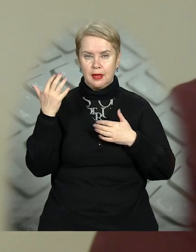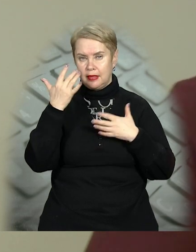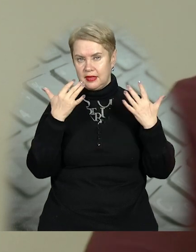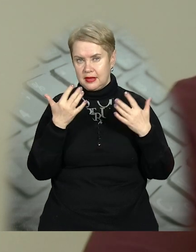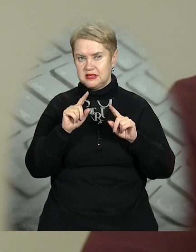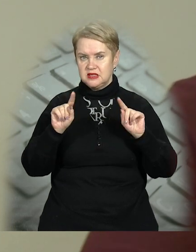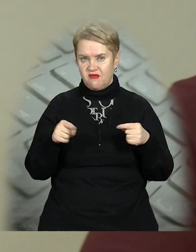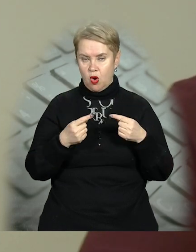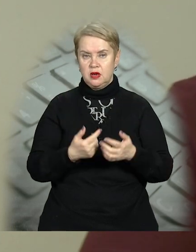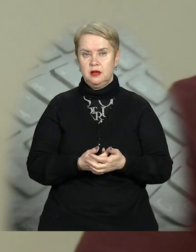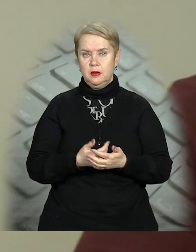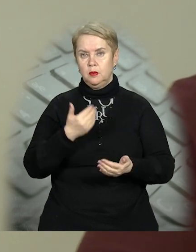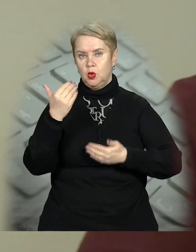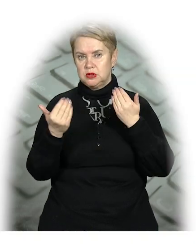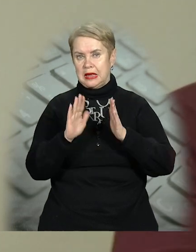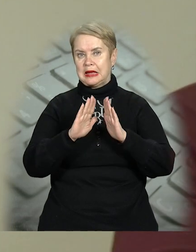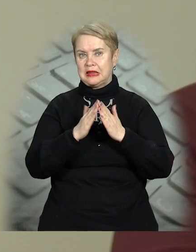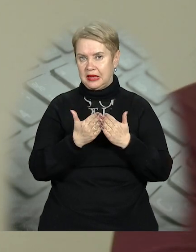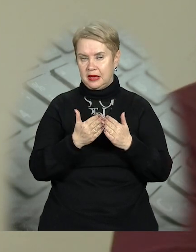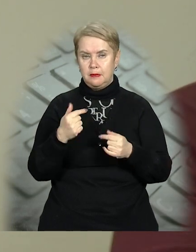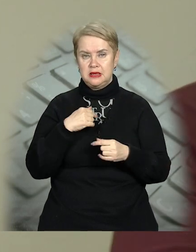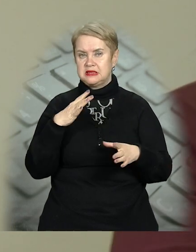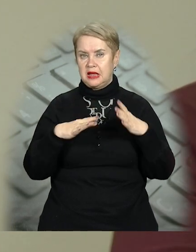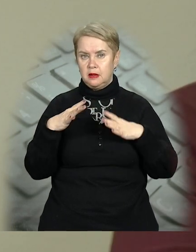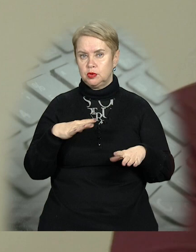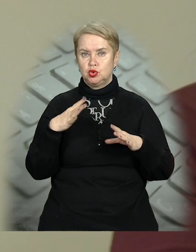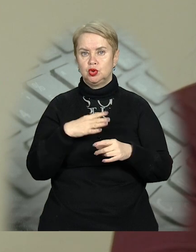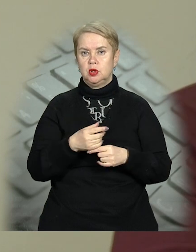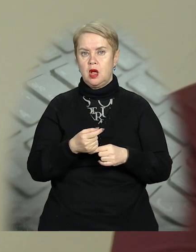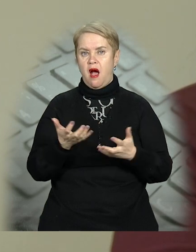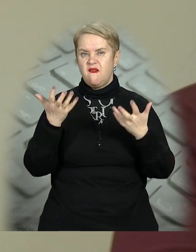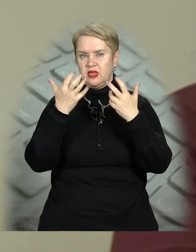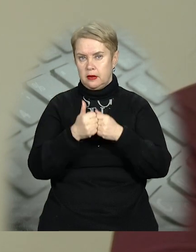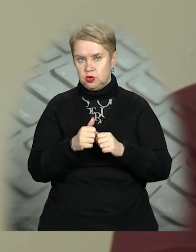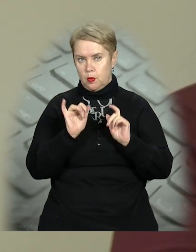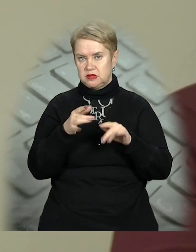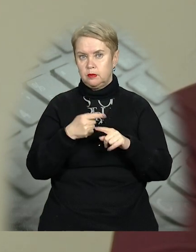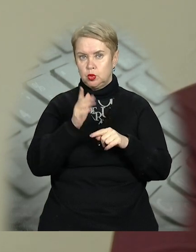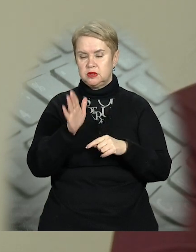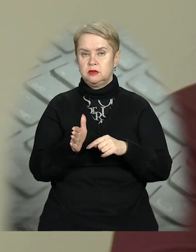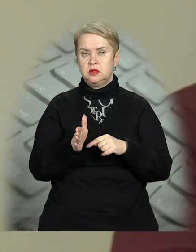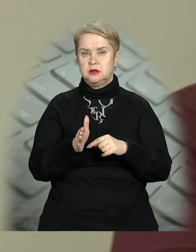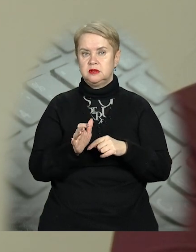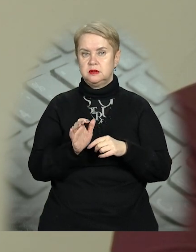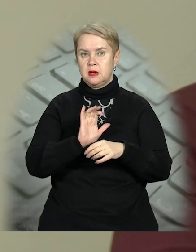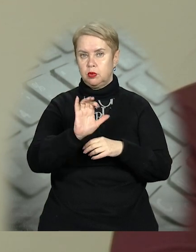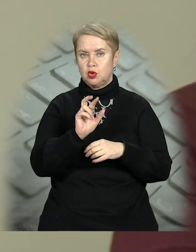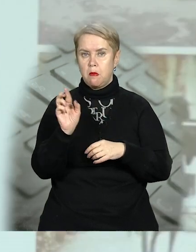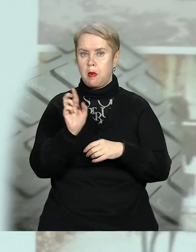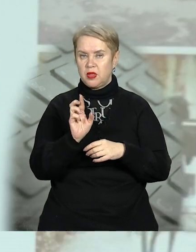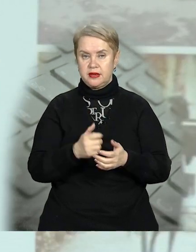створити музеї, книги. Ми з нетерпінням ждемо автоматичні процеси, які будуть запущені в